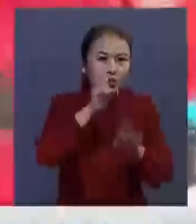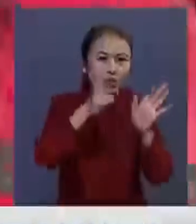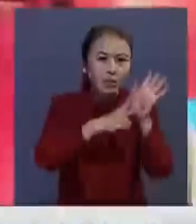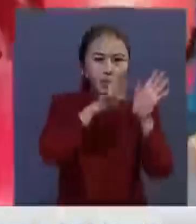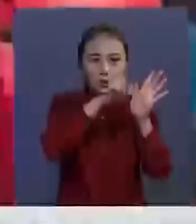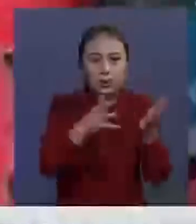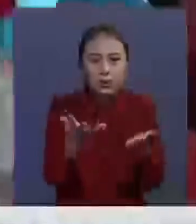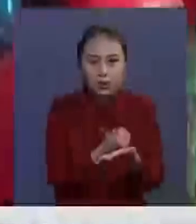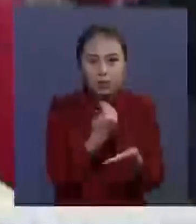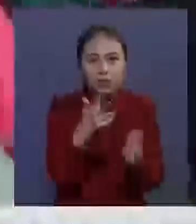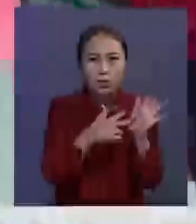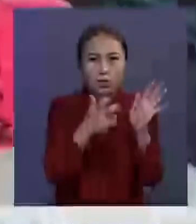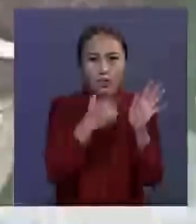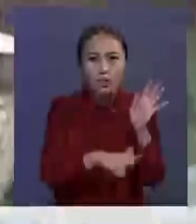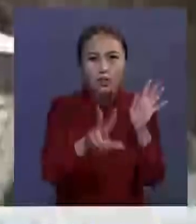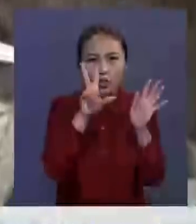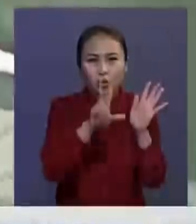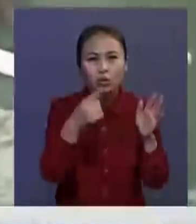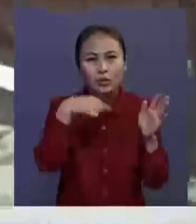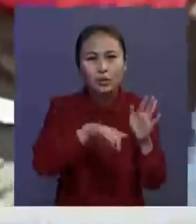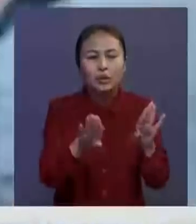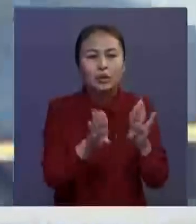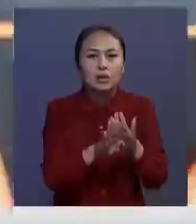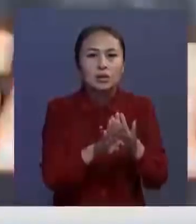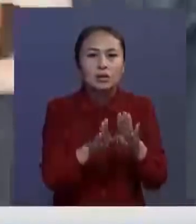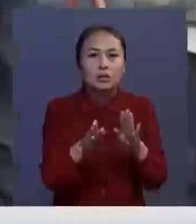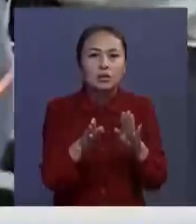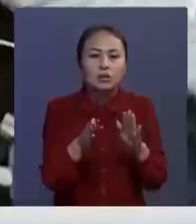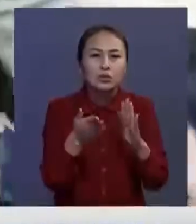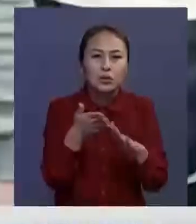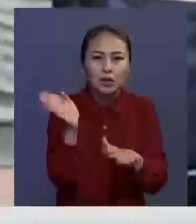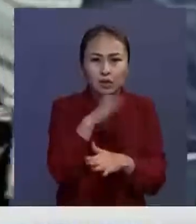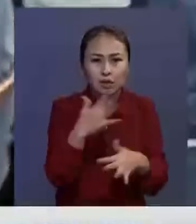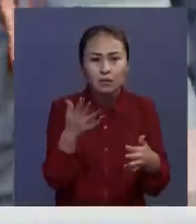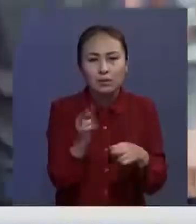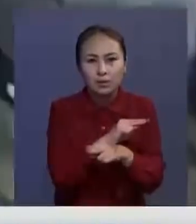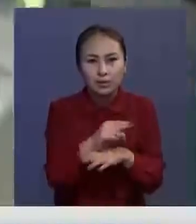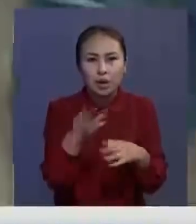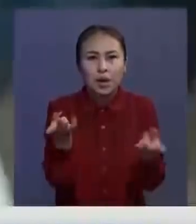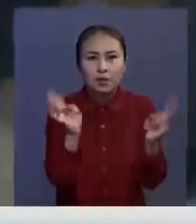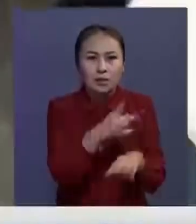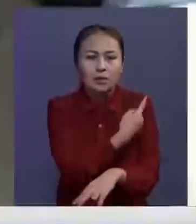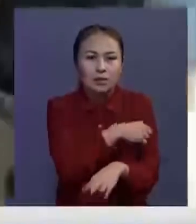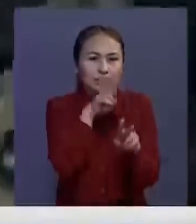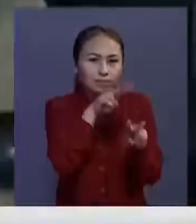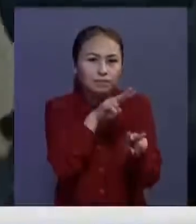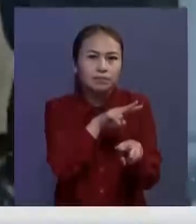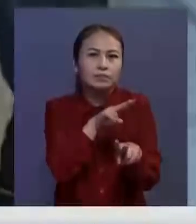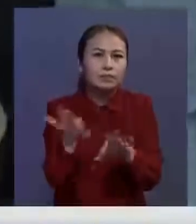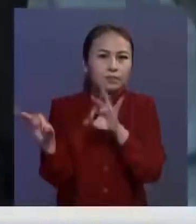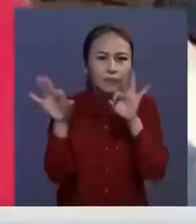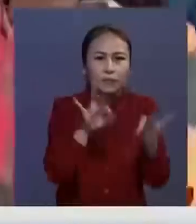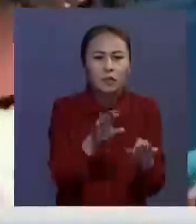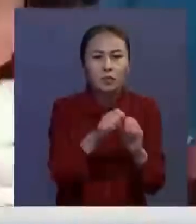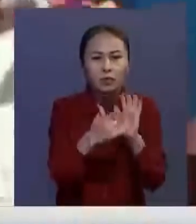астынан 107 адам табылды, олардың 883-і емдомынан кейін үйін өжі берілген қалғаны дәргерлер бақылауында. Чермен